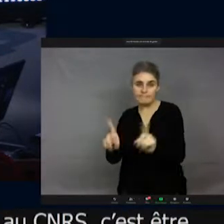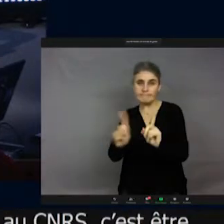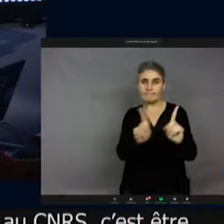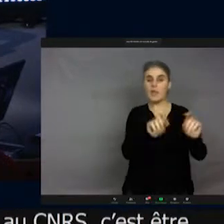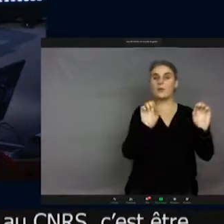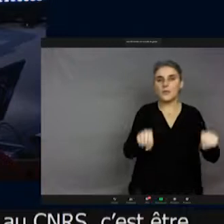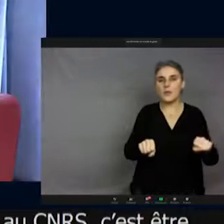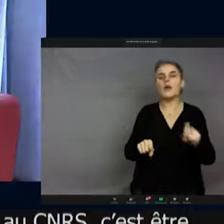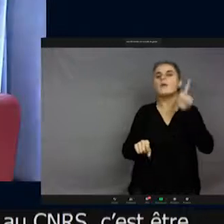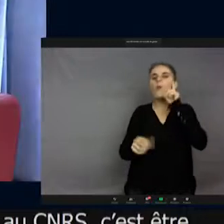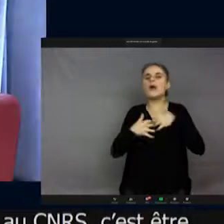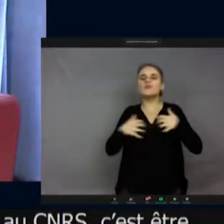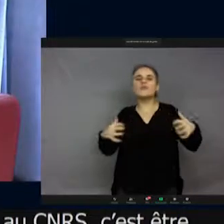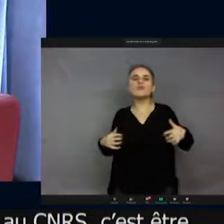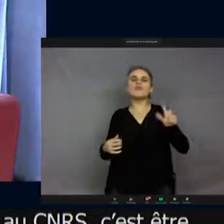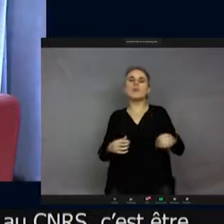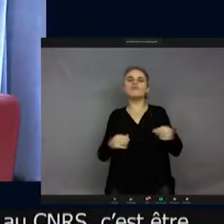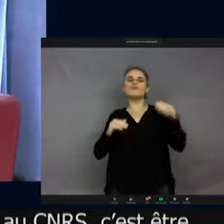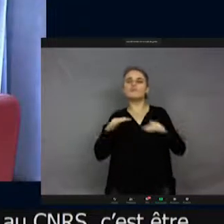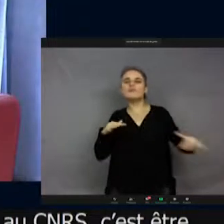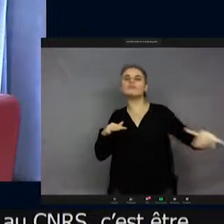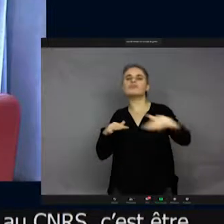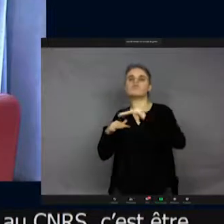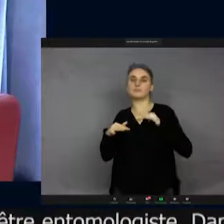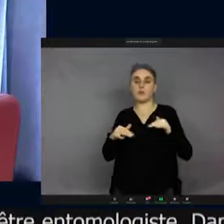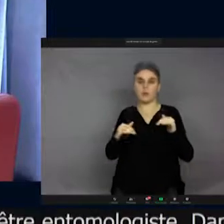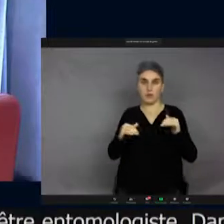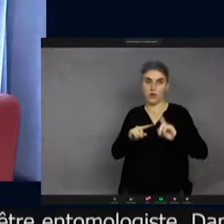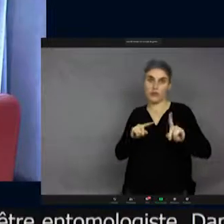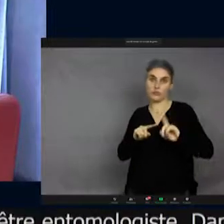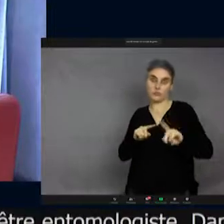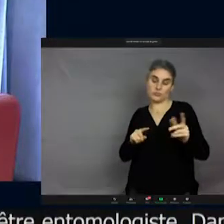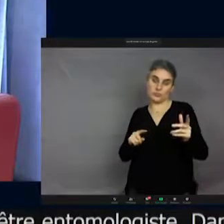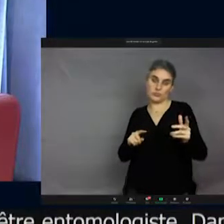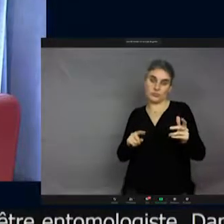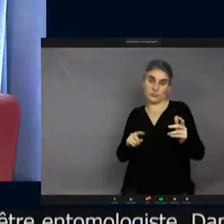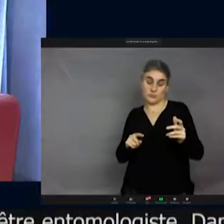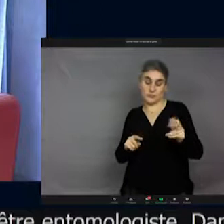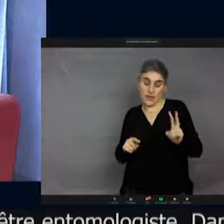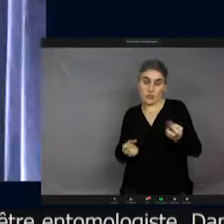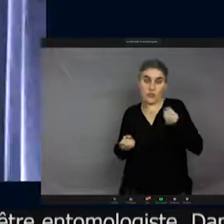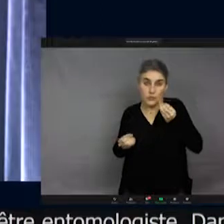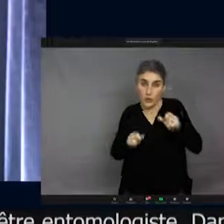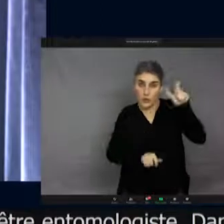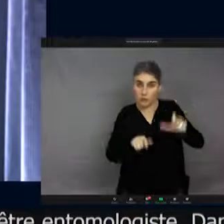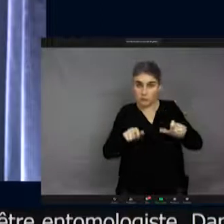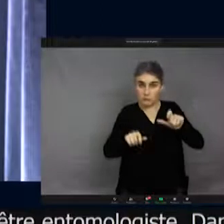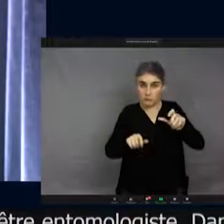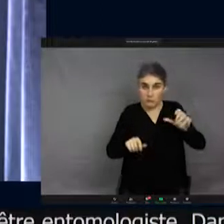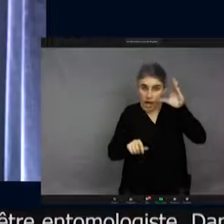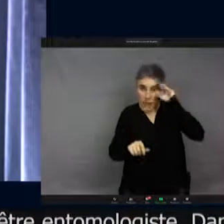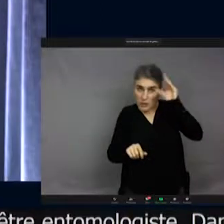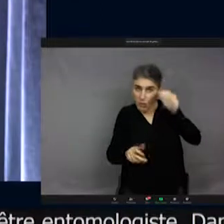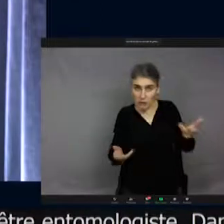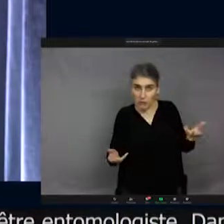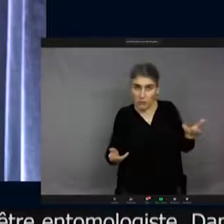de la nature, il y a une part qui est encore très belle qui est laissée aux amateurs. Et donc, il y a en France des amateurs